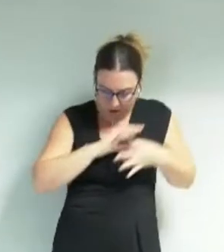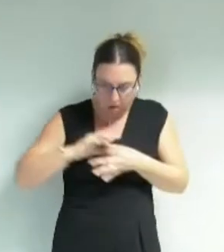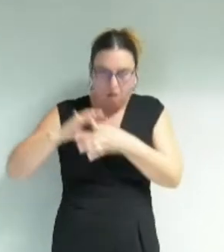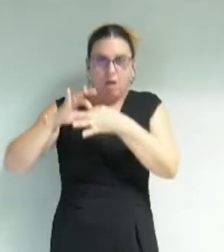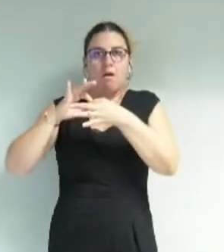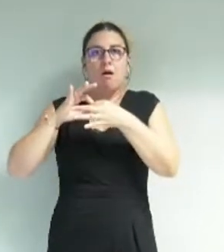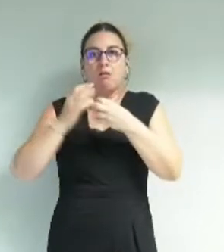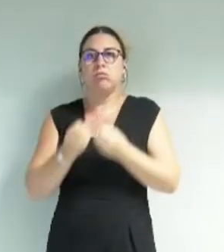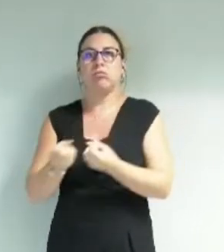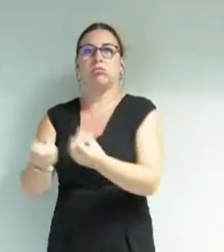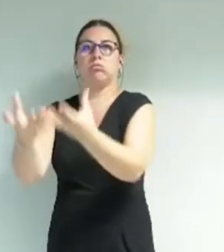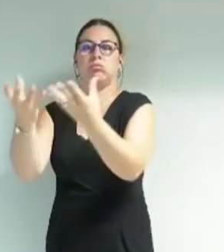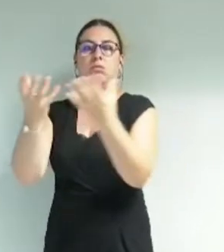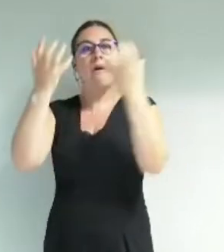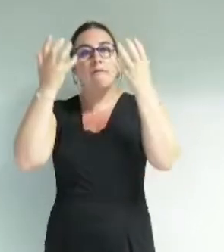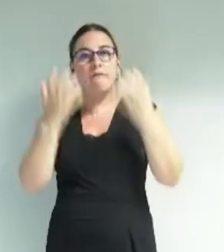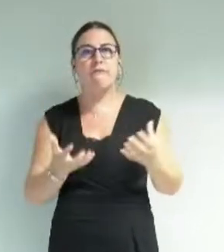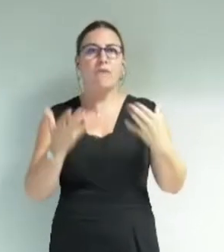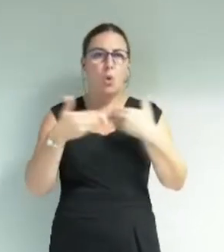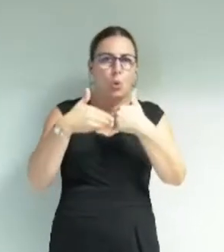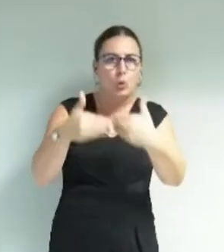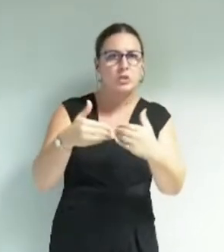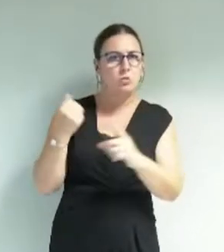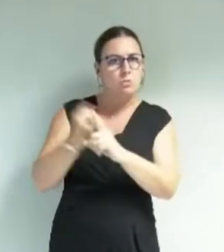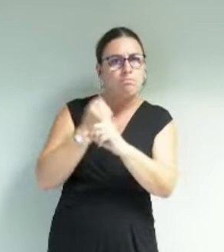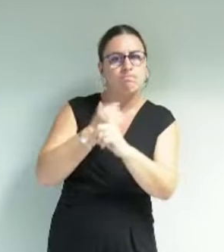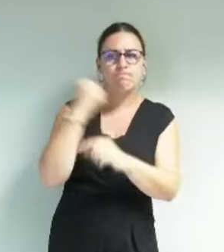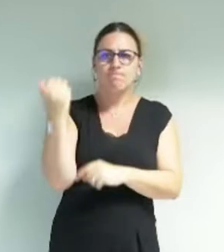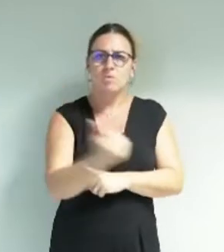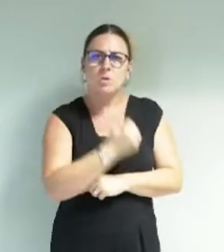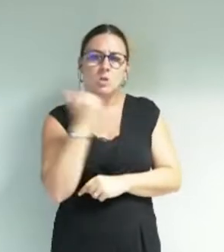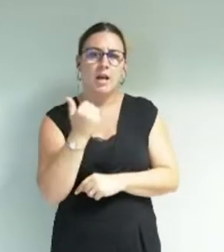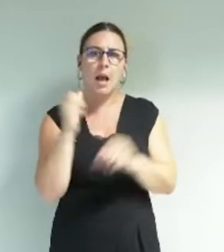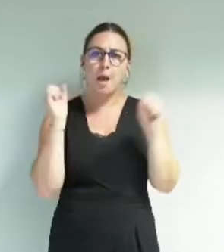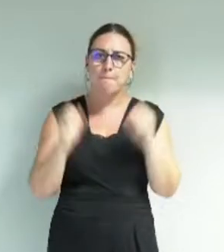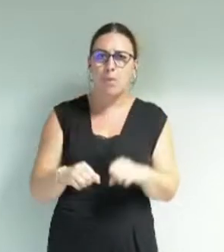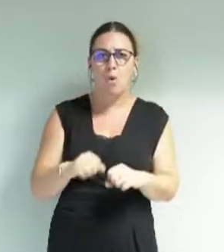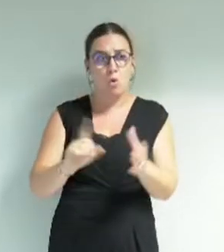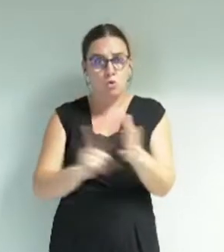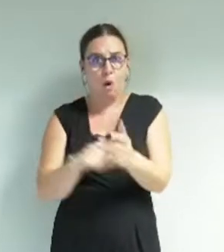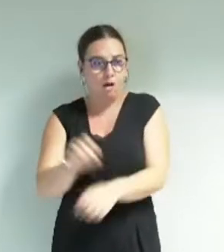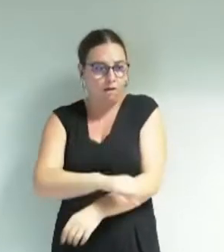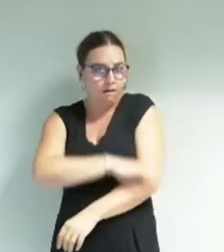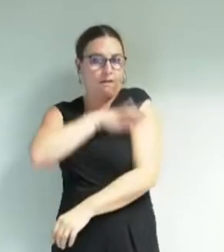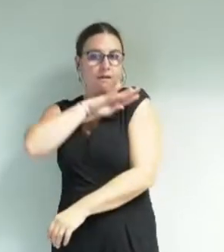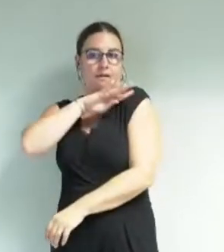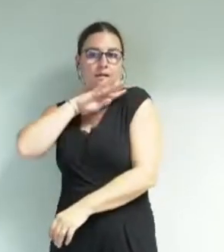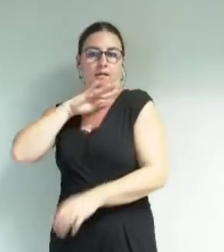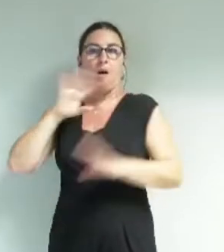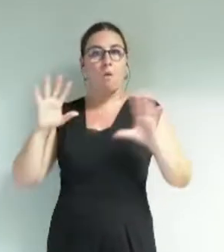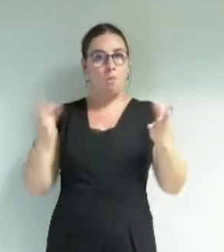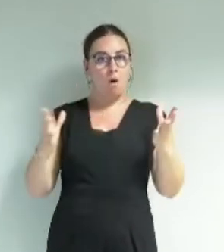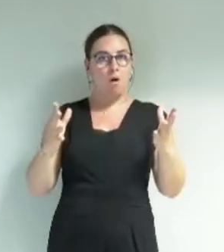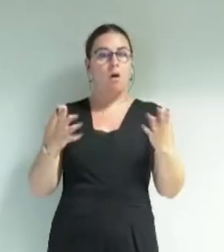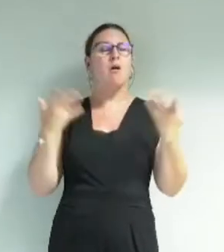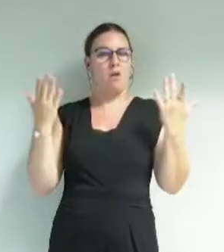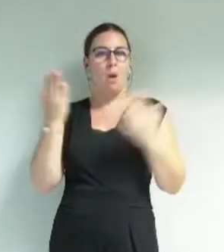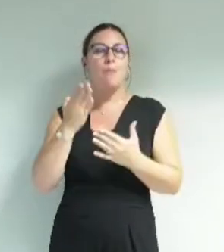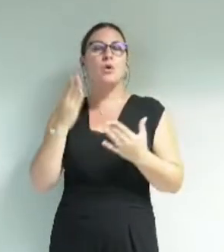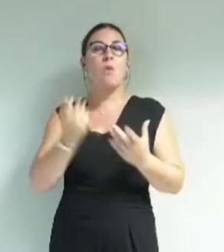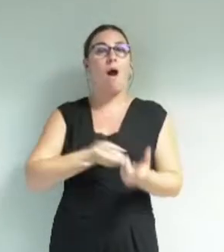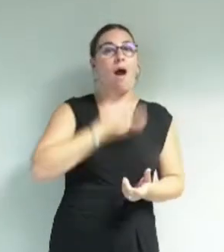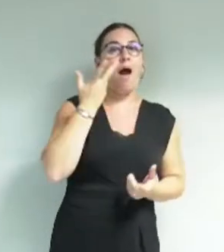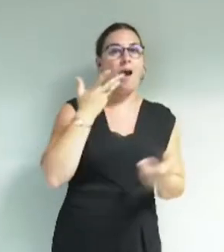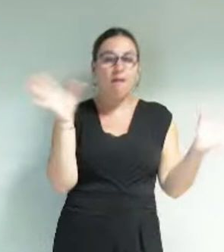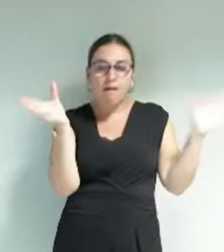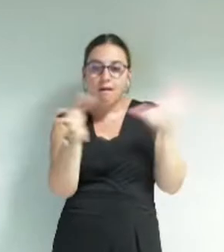cultiver cette faculté, cette possibilité offerte à chacune et chacun d'être touchée. Il nous faut donc susciter la rencontre sensible avec les arts,